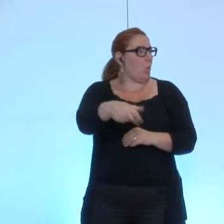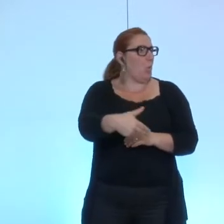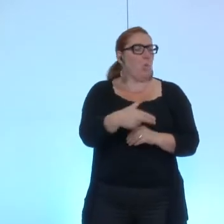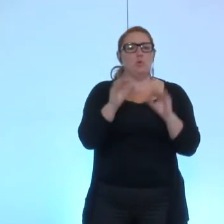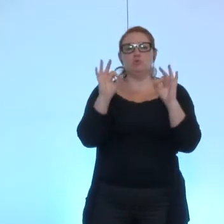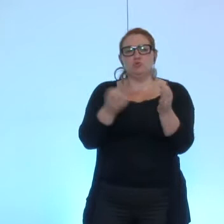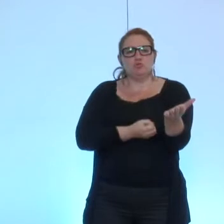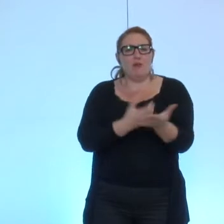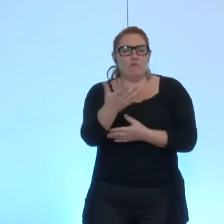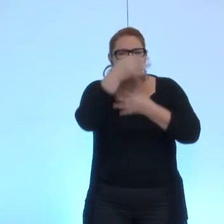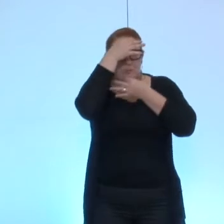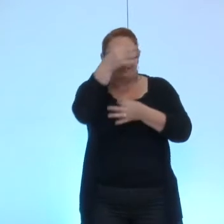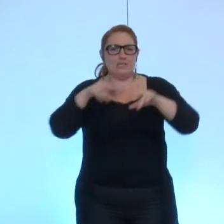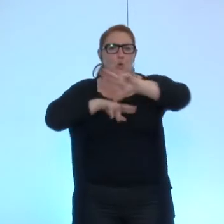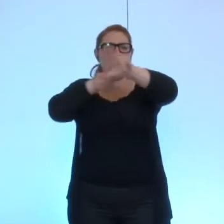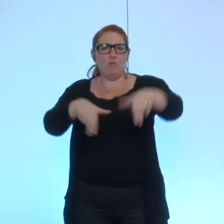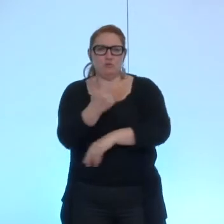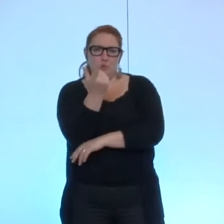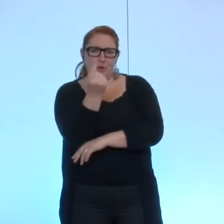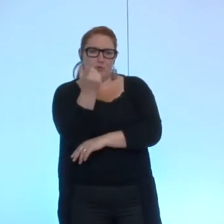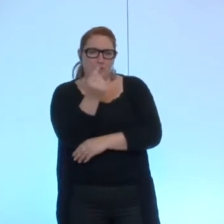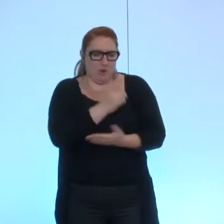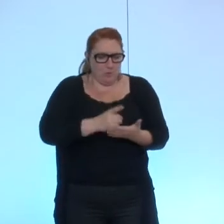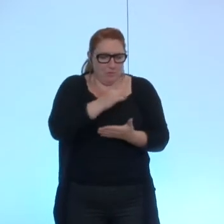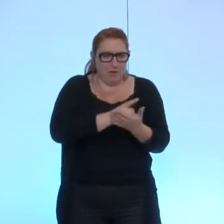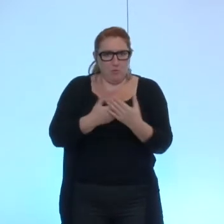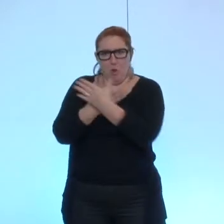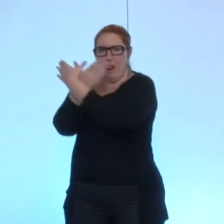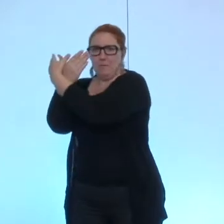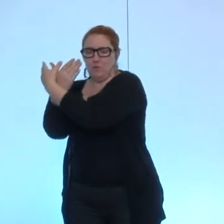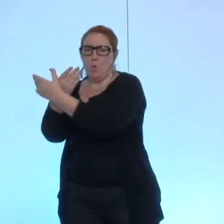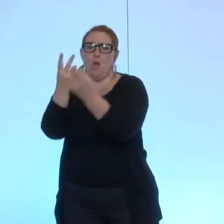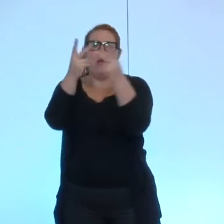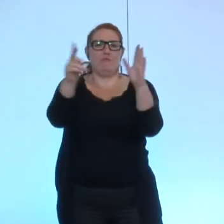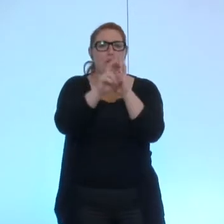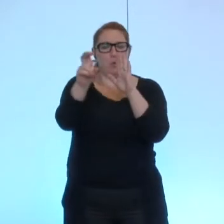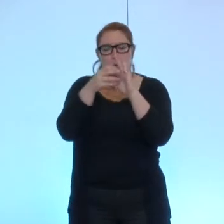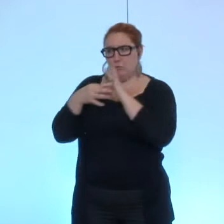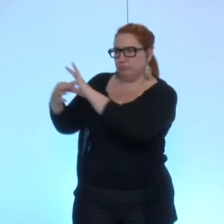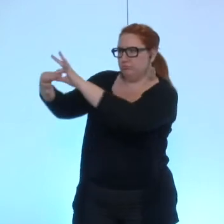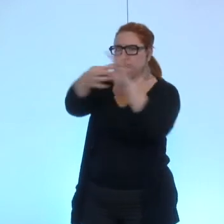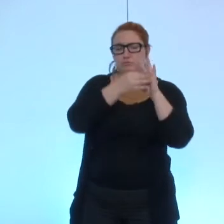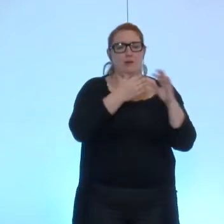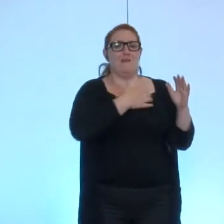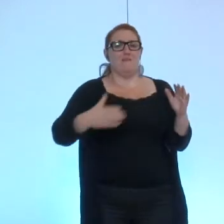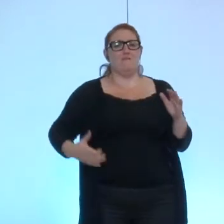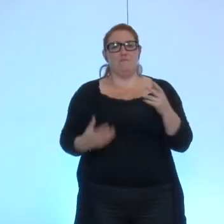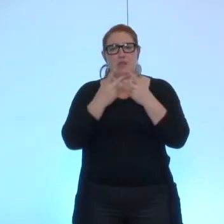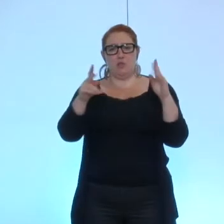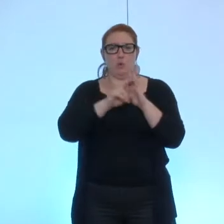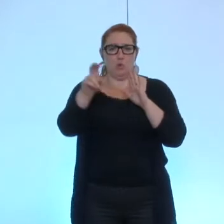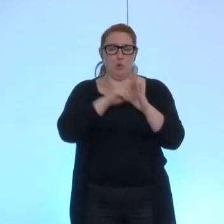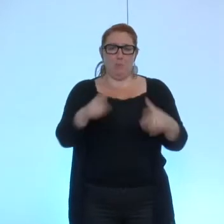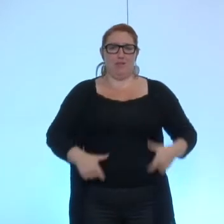'il s'agit d'une convention de partenariat entre le département la métro et la ville de Grenoble la ville de Grenoble est propriétaire du bâtiment et le